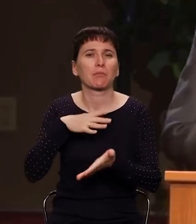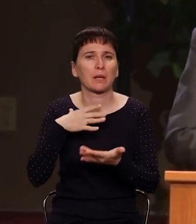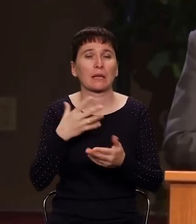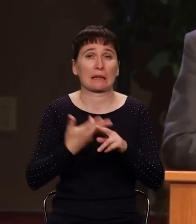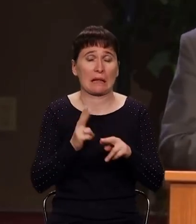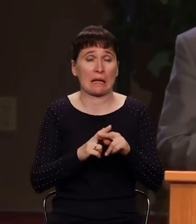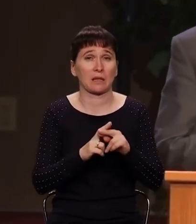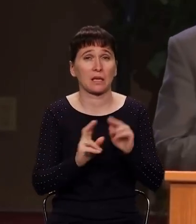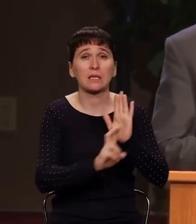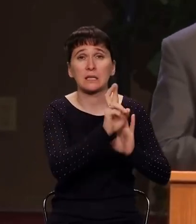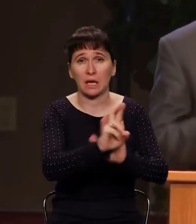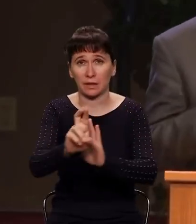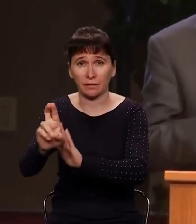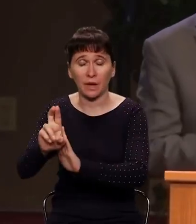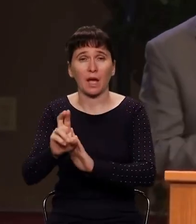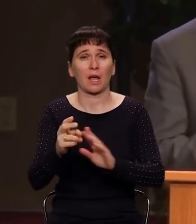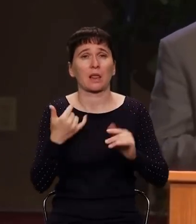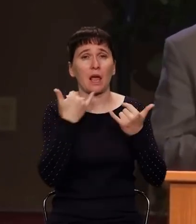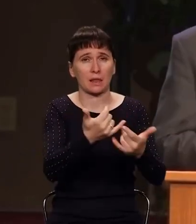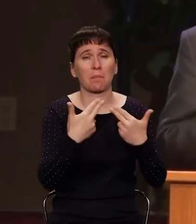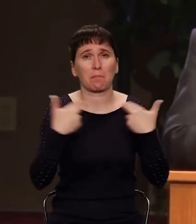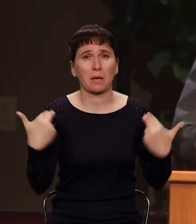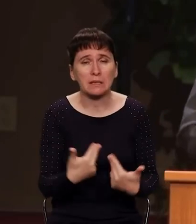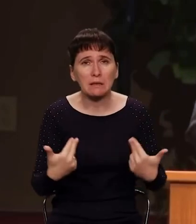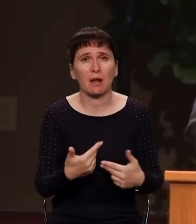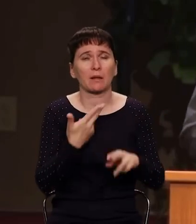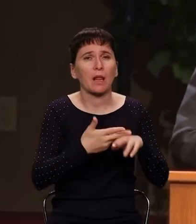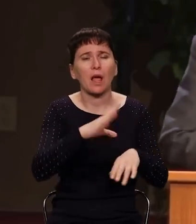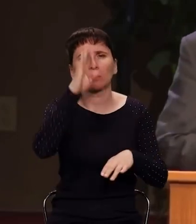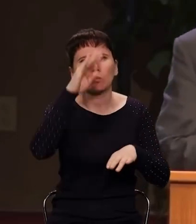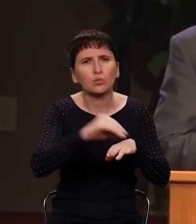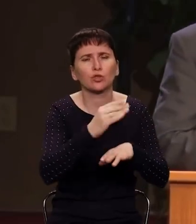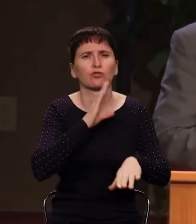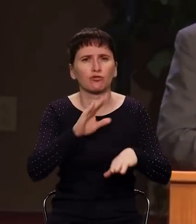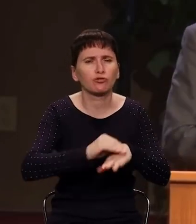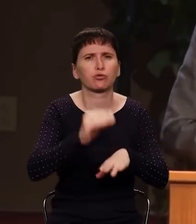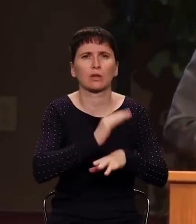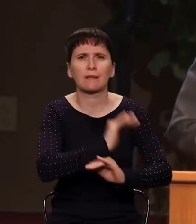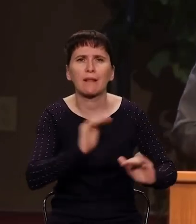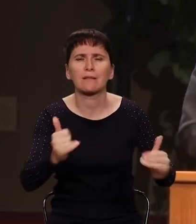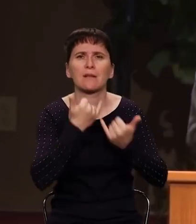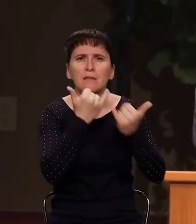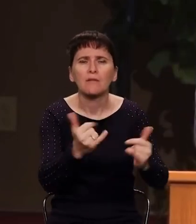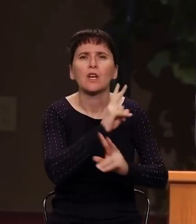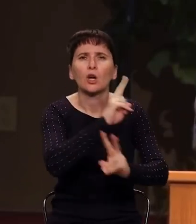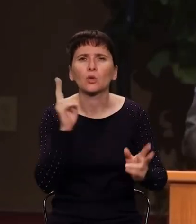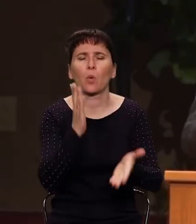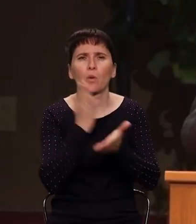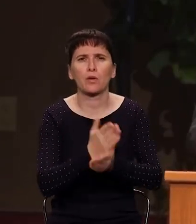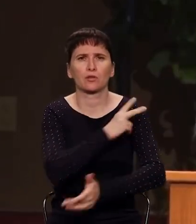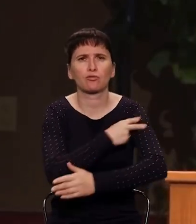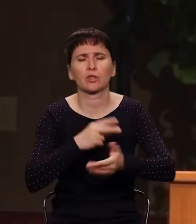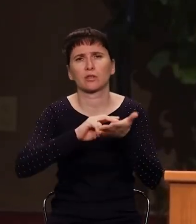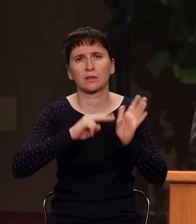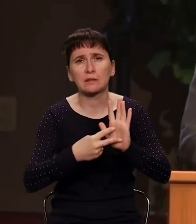ангелам этих церквей, пресвятерам, мужиям, женам, детям, членам церкви всем. Господь послал